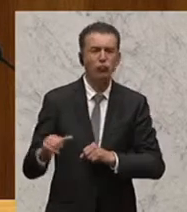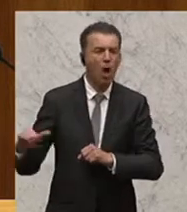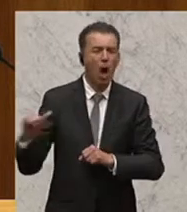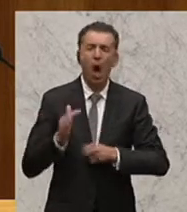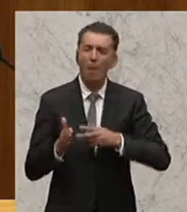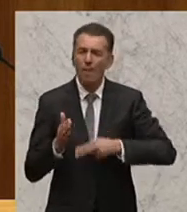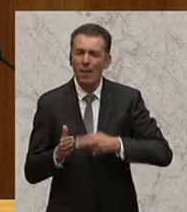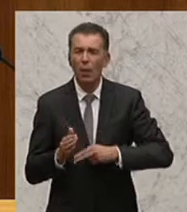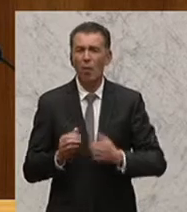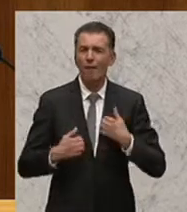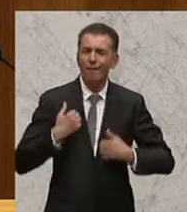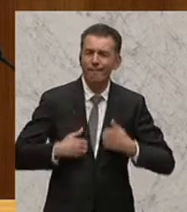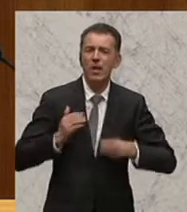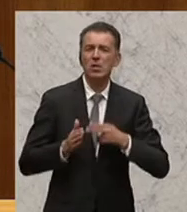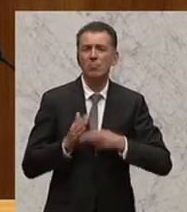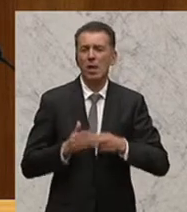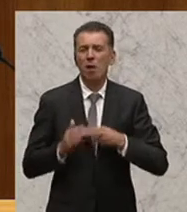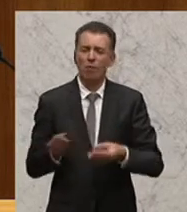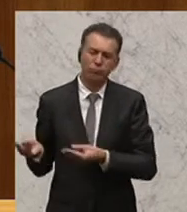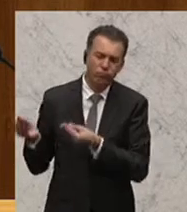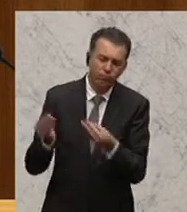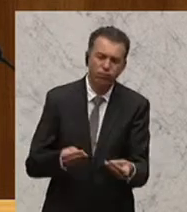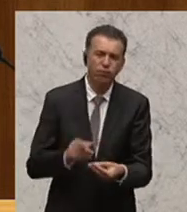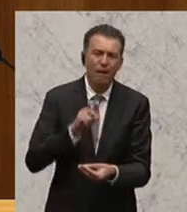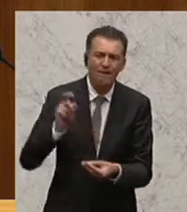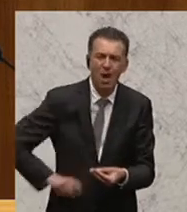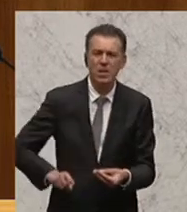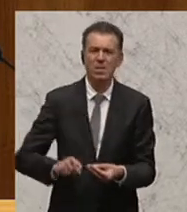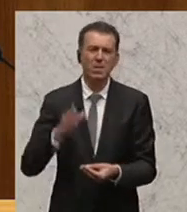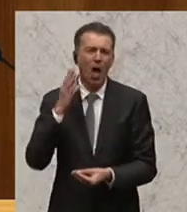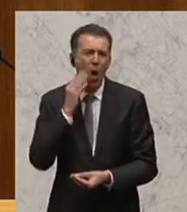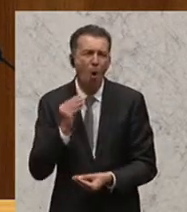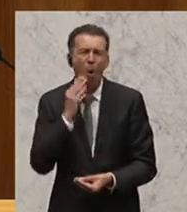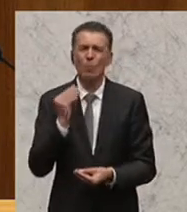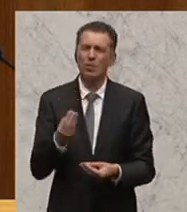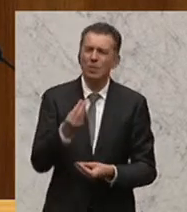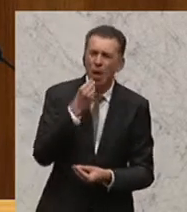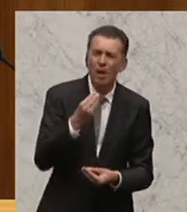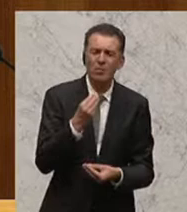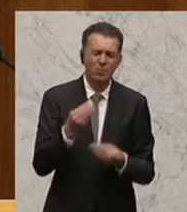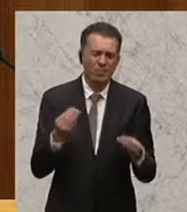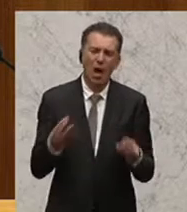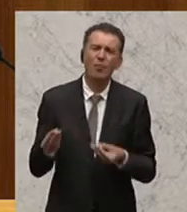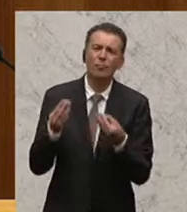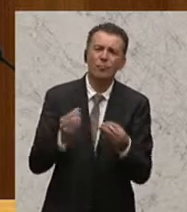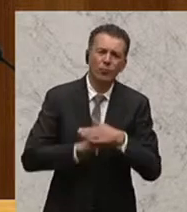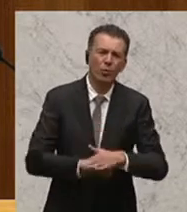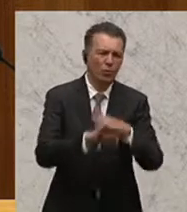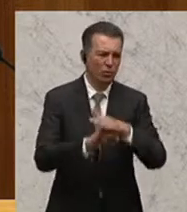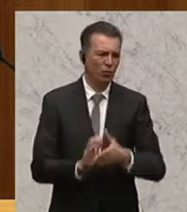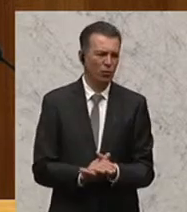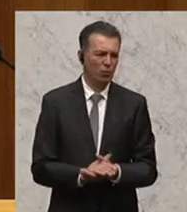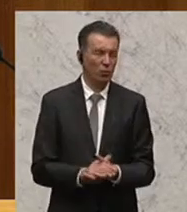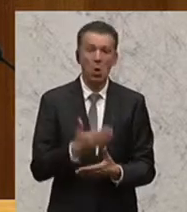Westbahnhof bewegt und Wasser, Obst und andere Artikel gebracht, um die Menschen zu unterstützen. Das war keine